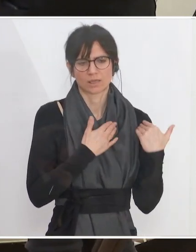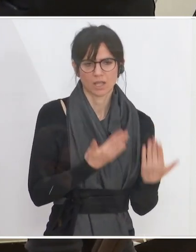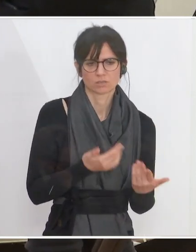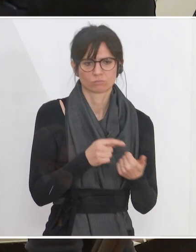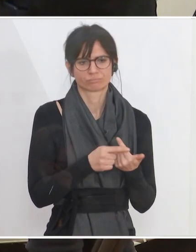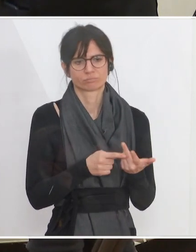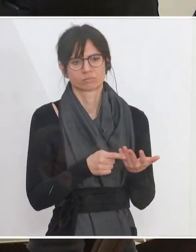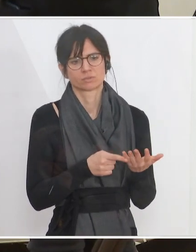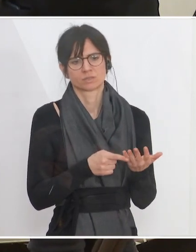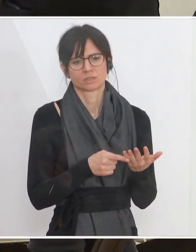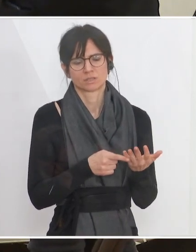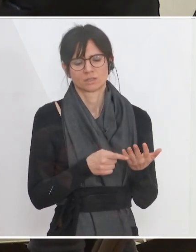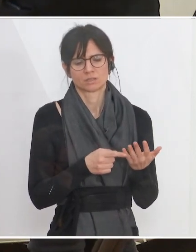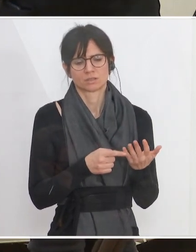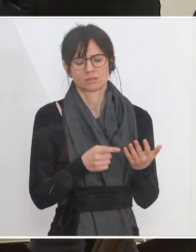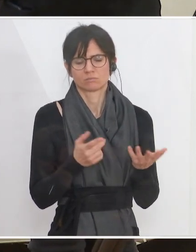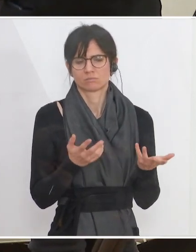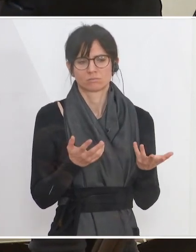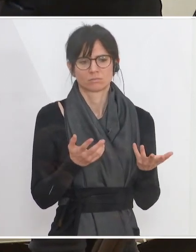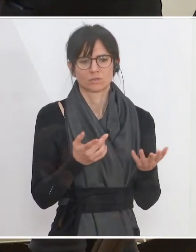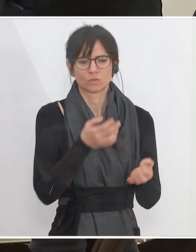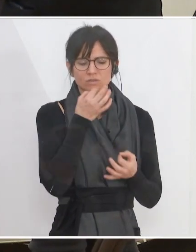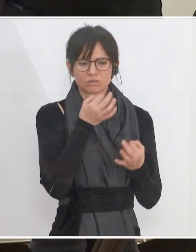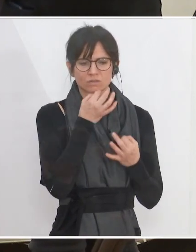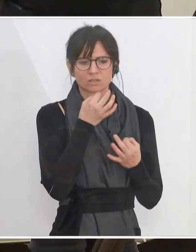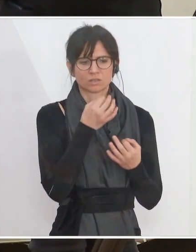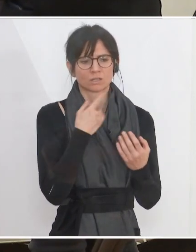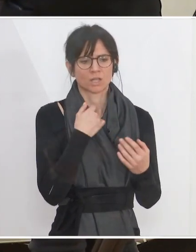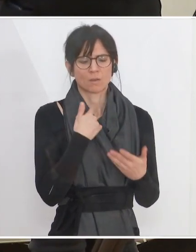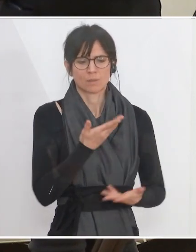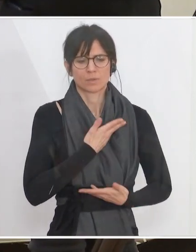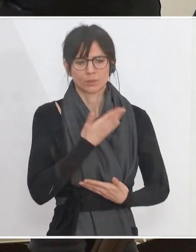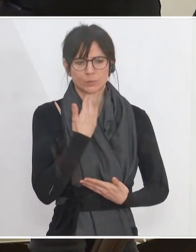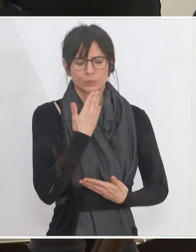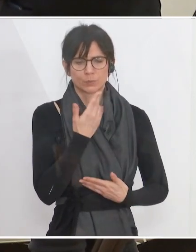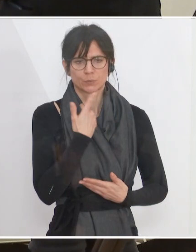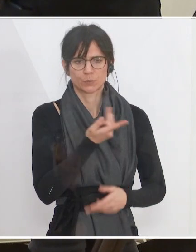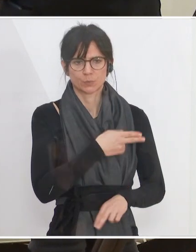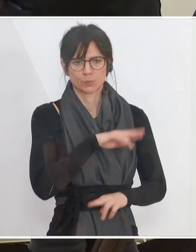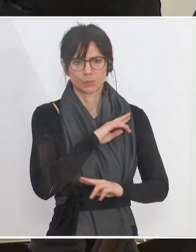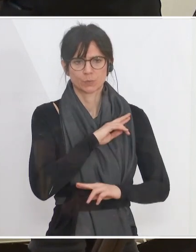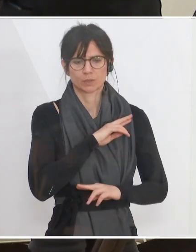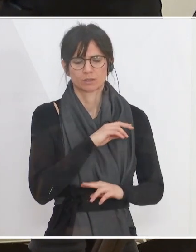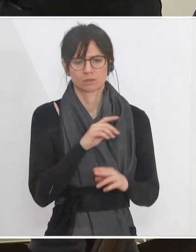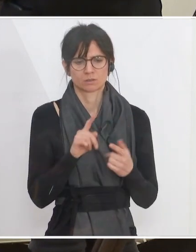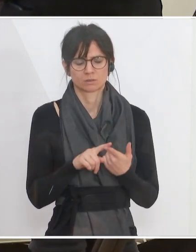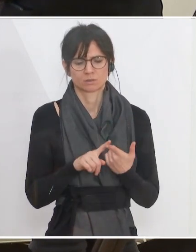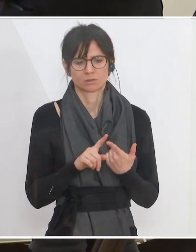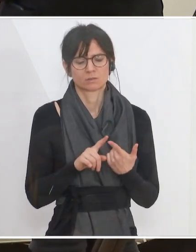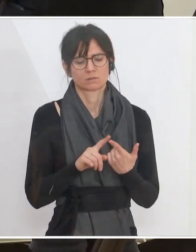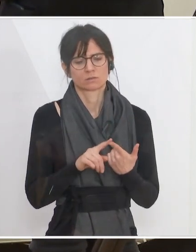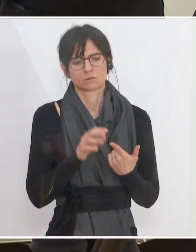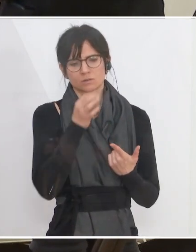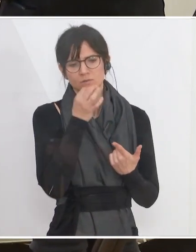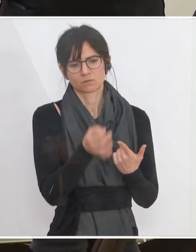Fragen. Stellen wir in Teoranfragen und fragen, wir bekommen keine Antwort von Ihrem Ministerium. Erste Frage. Zweite